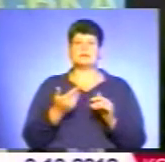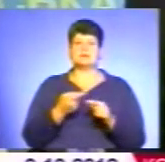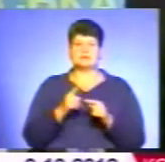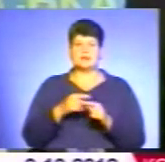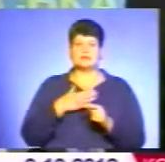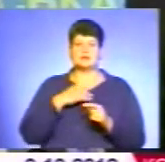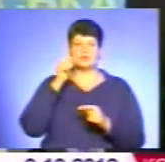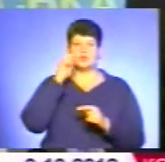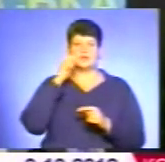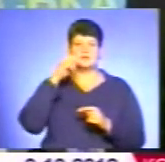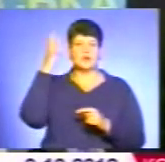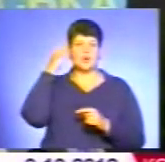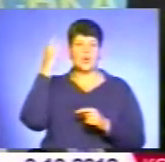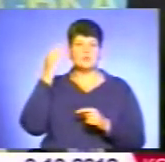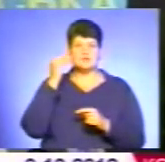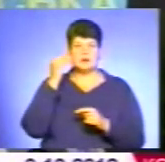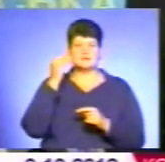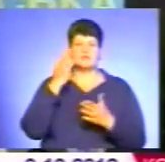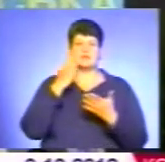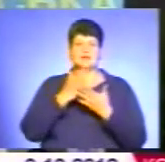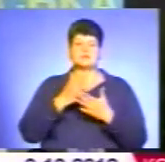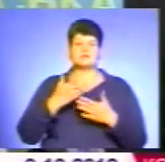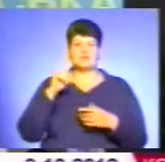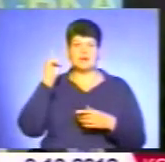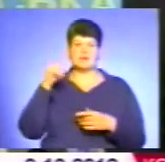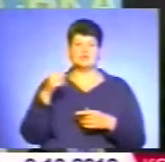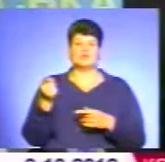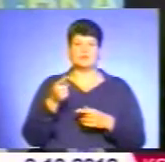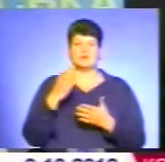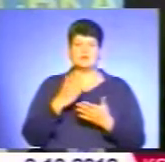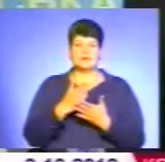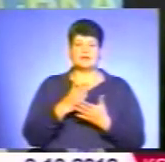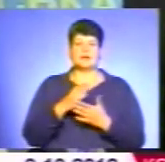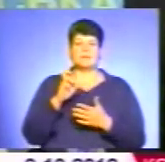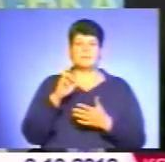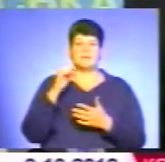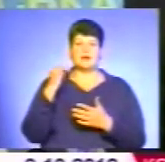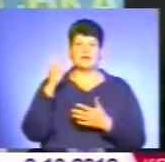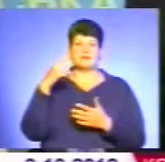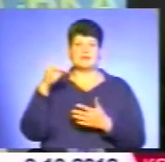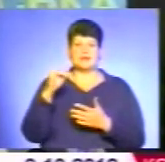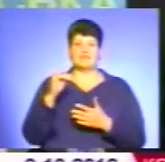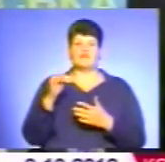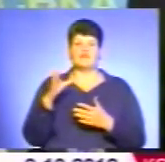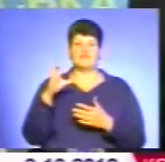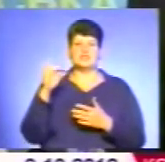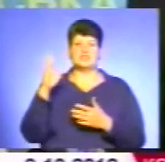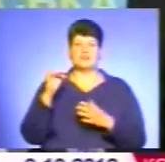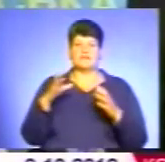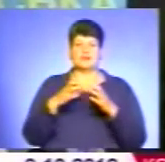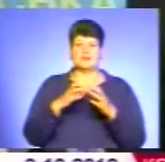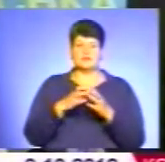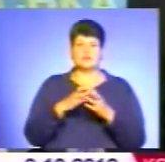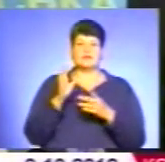козацтво. І знаєте, що в нас є тернопільський краєвий куш імені Дмитра Байде-Вершневецького, який очолює Верховний отаман